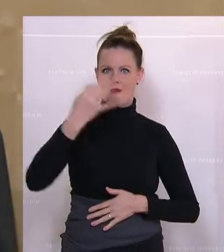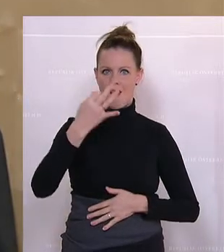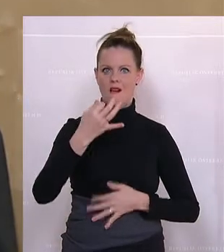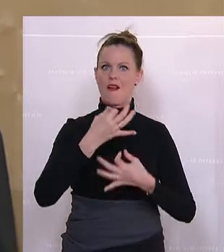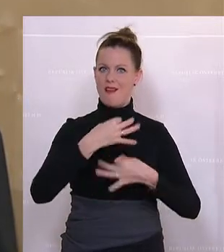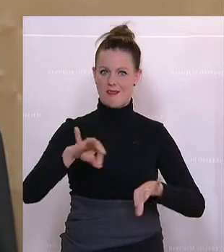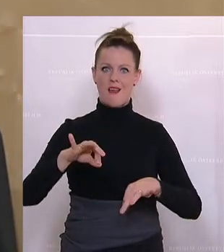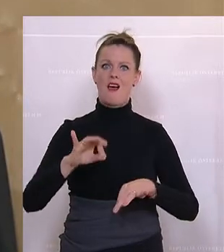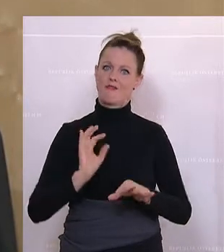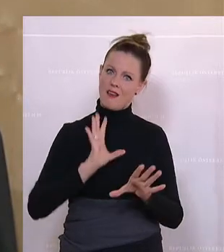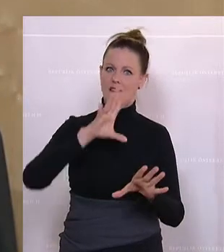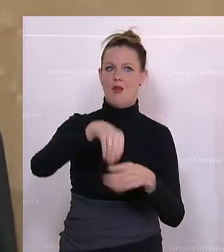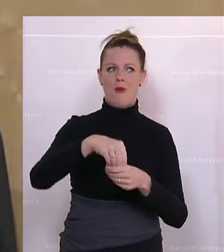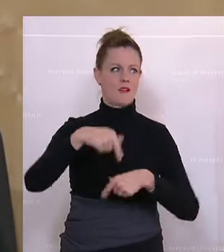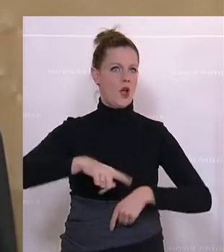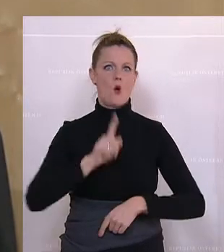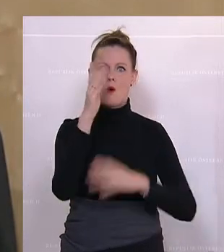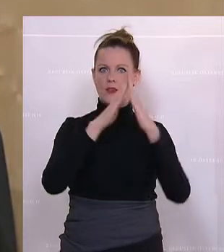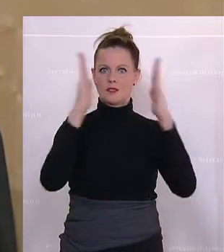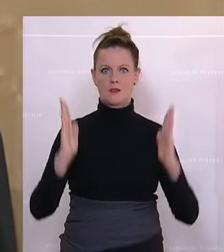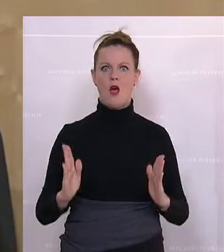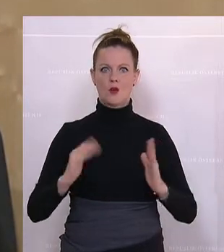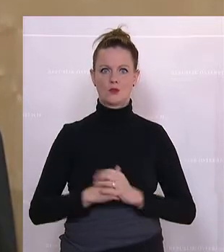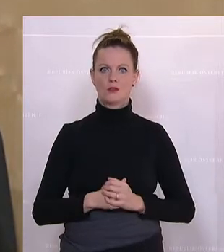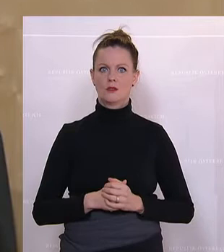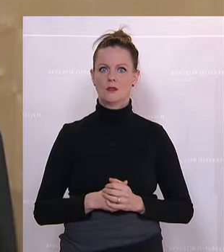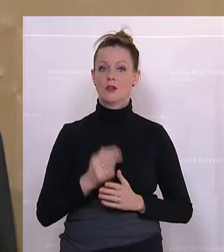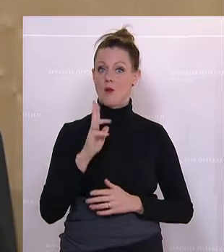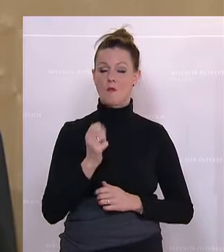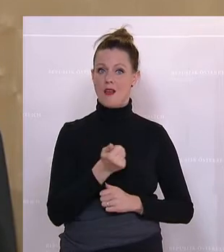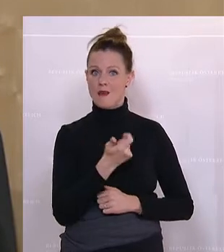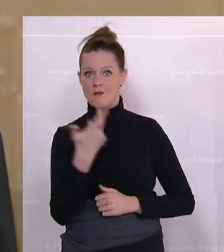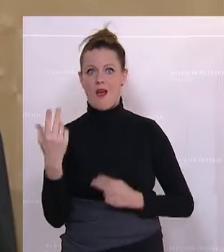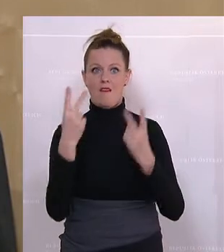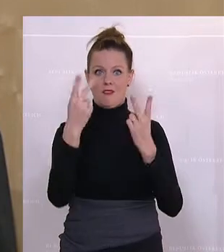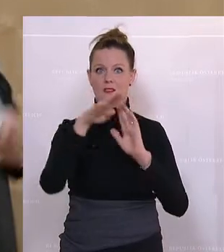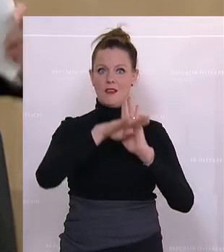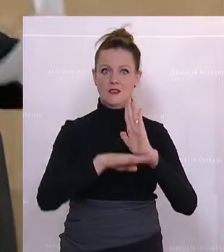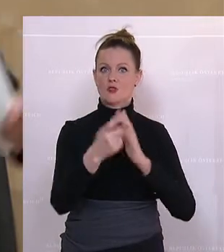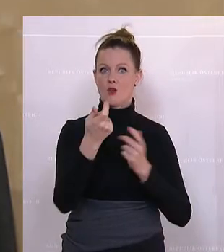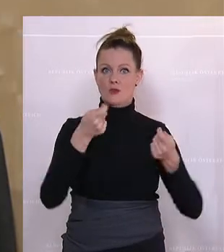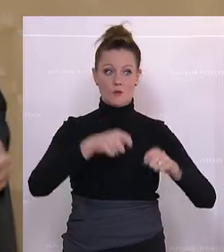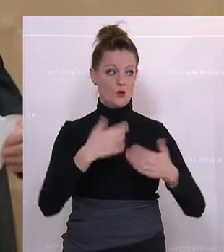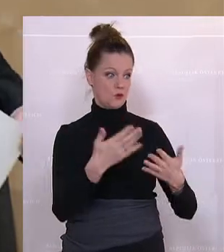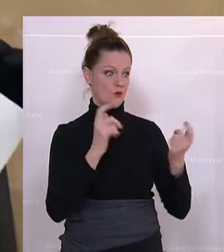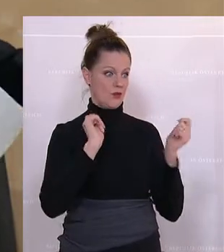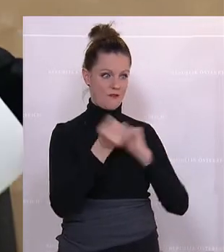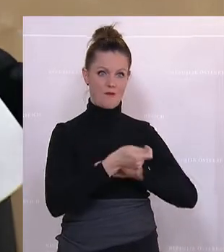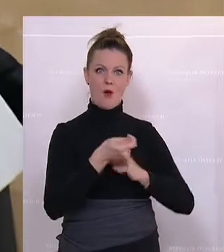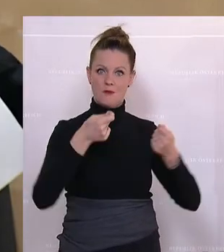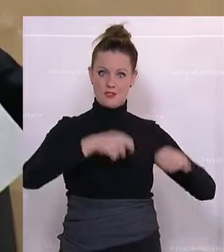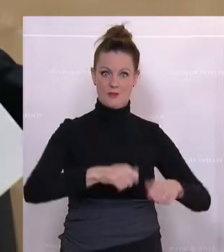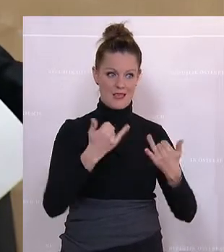Gast sein zu dürfen im Hohen Haus, weil mehrere wichtige Gesetze beschlossen werden. Eben diese Reform, die jetzt